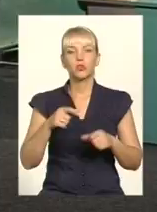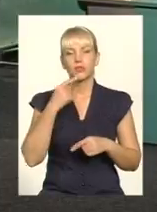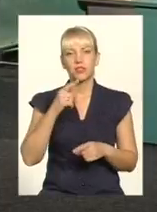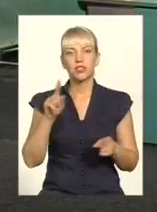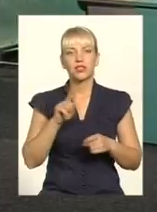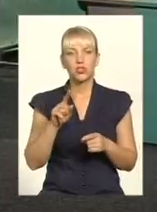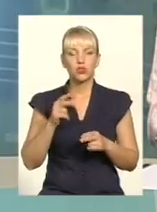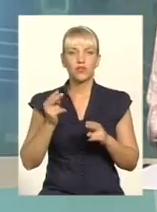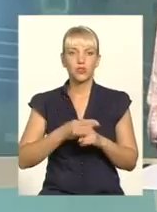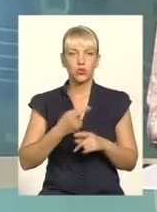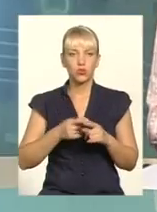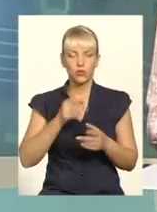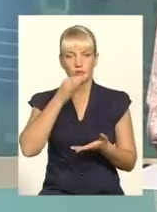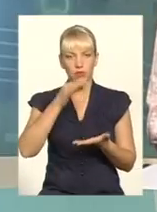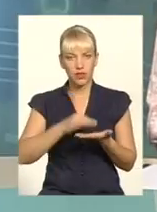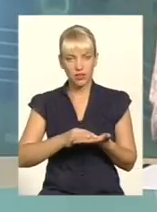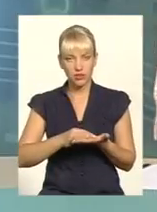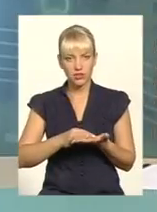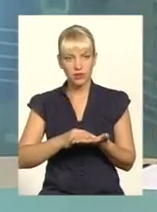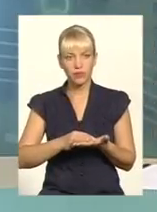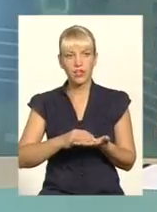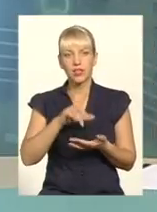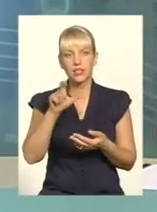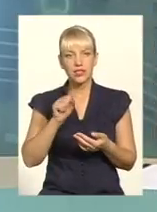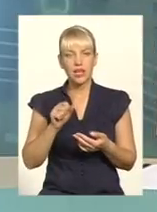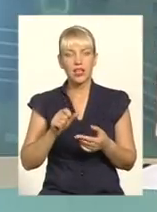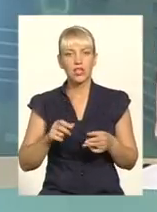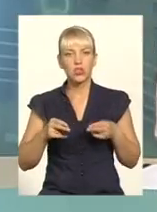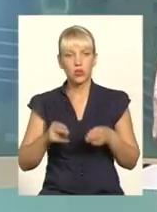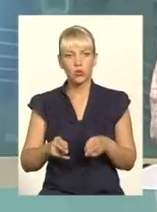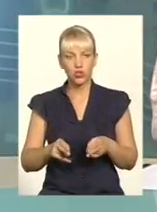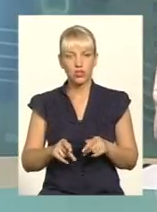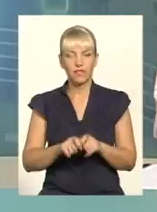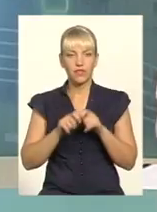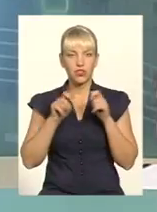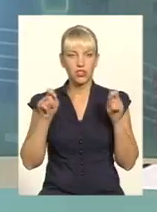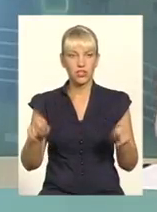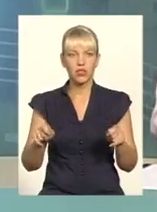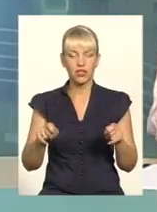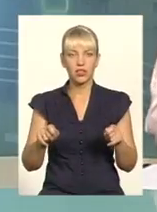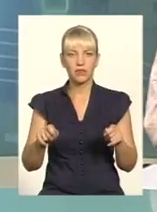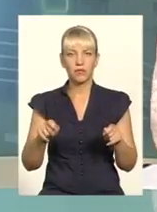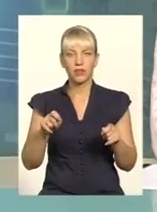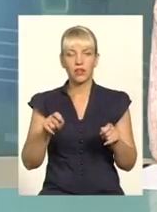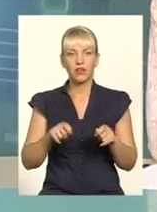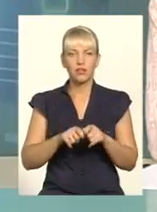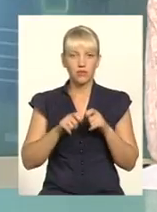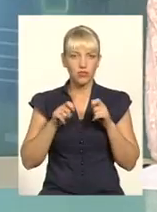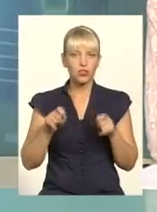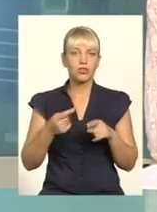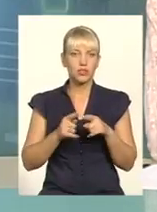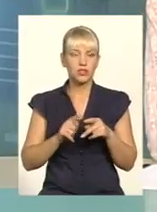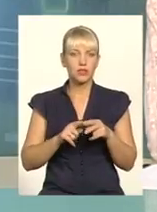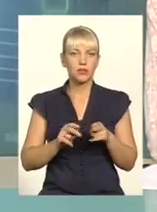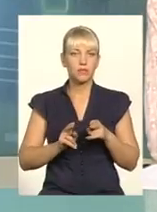по суті, відсутність у тій відповідальності за вченення злочинів відчинило свого роду скриню Пандори в нашій державі?